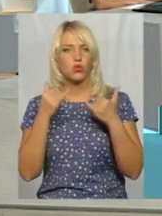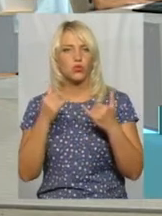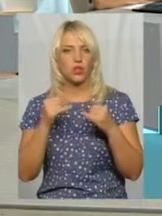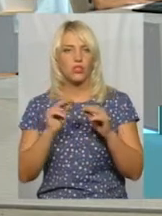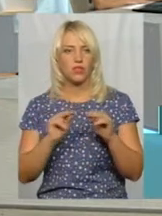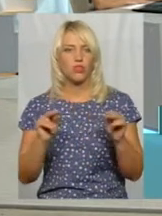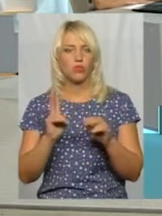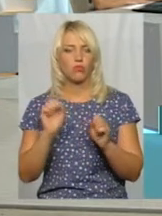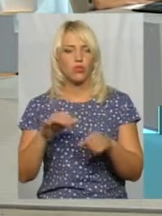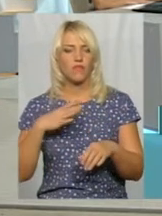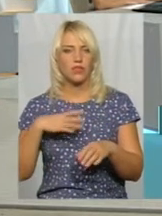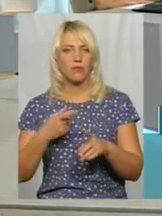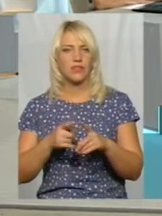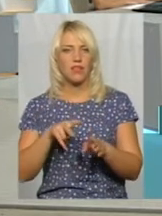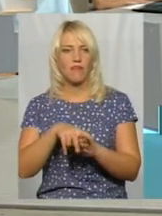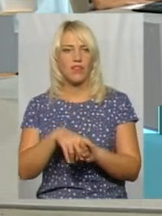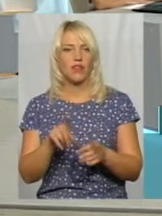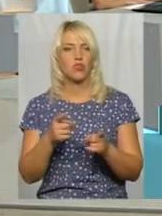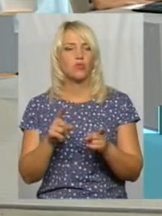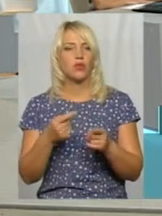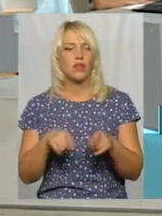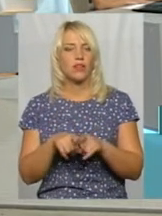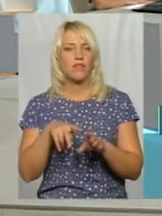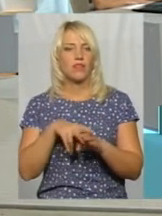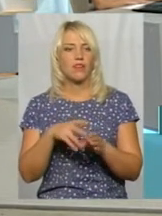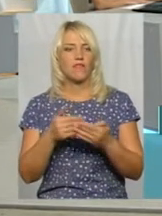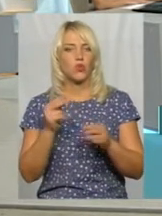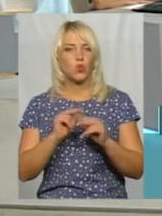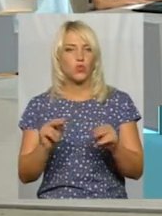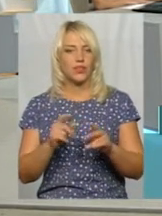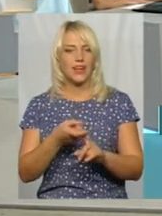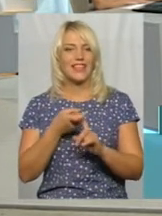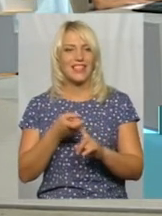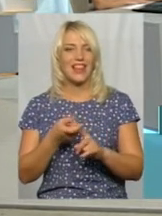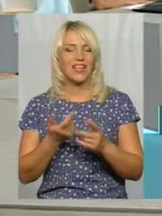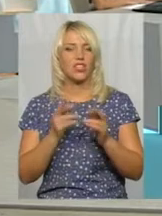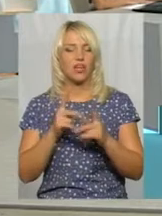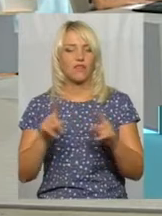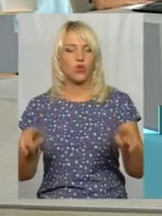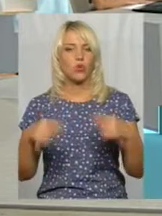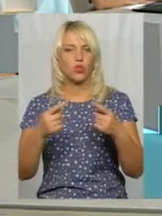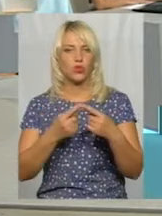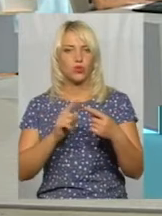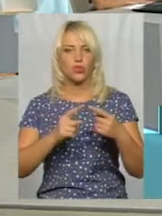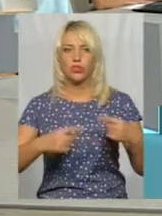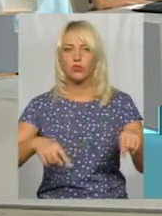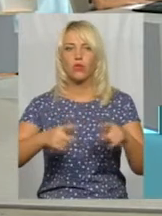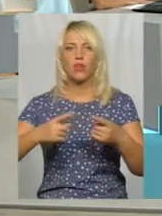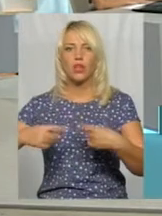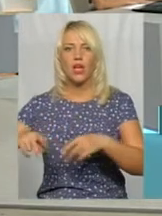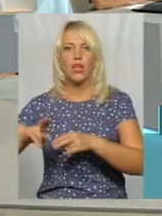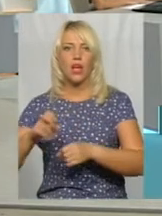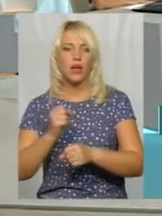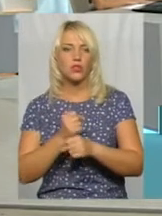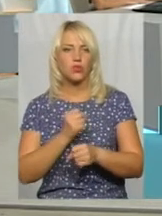навантаження. Чому навантаження? Тому що якраз відчителя залежить, як він зорганізує ці зони, як він зробить